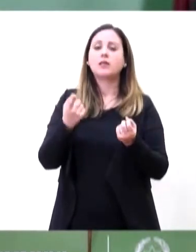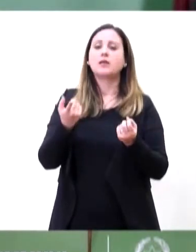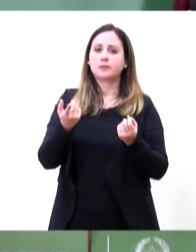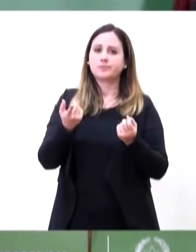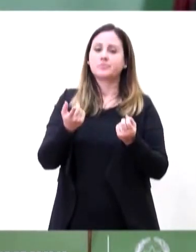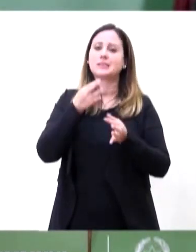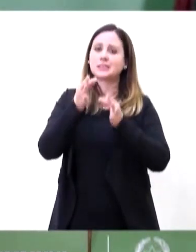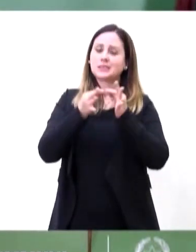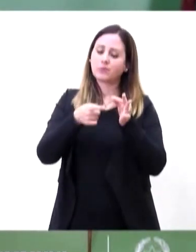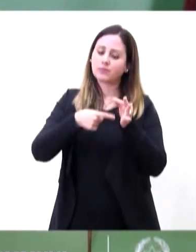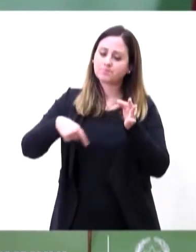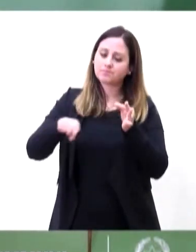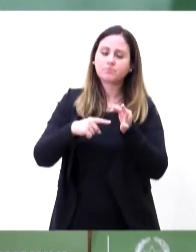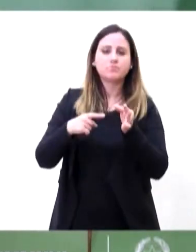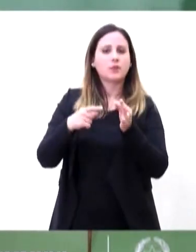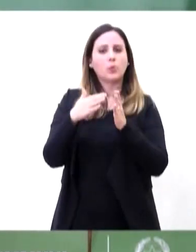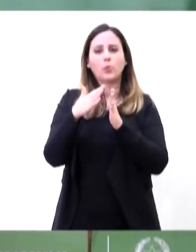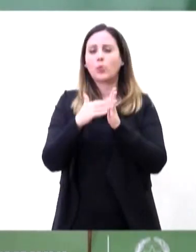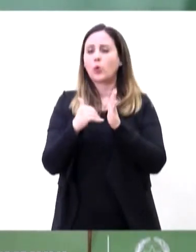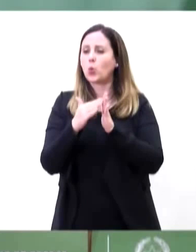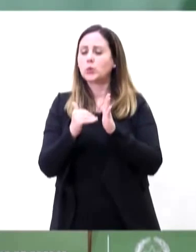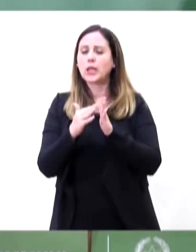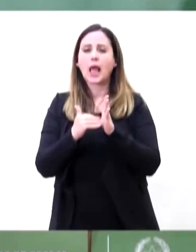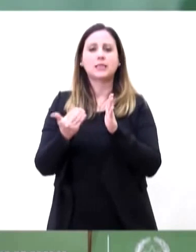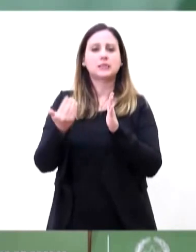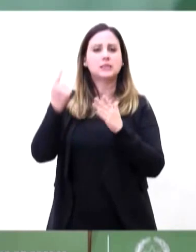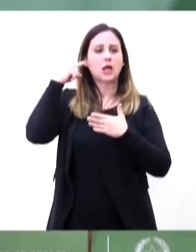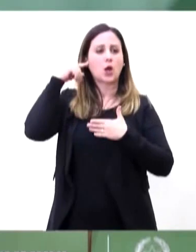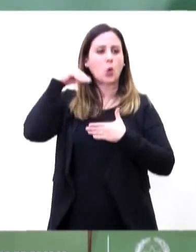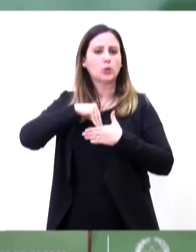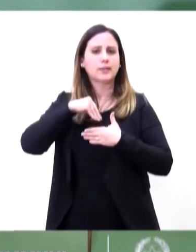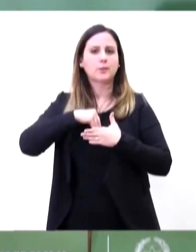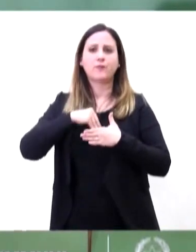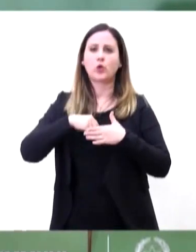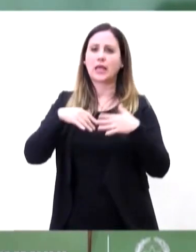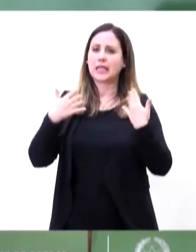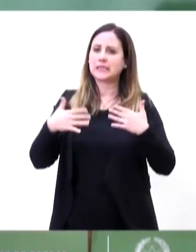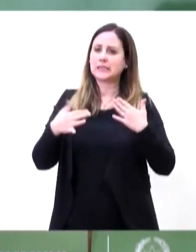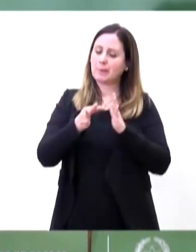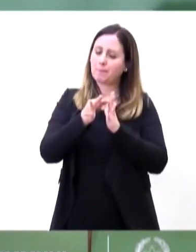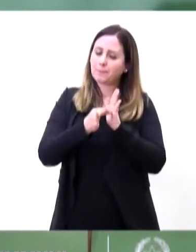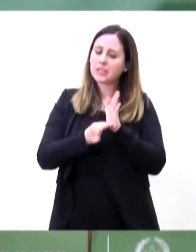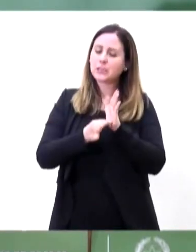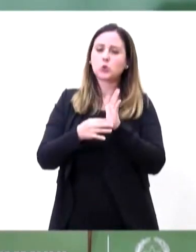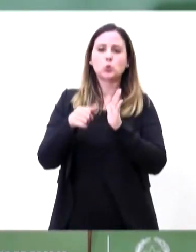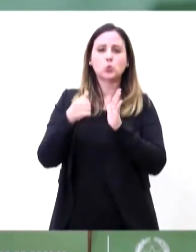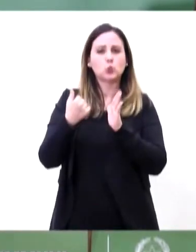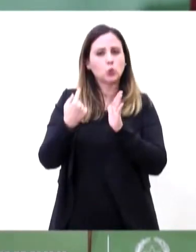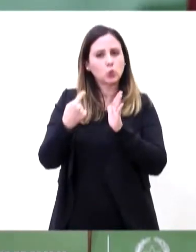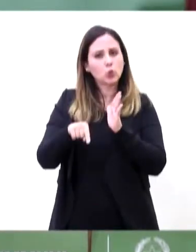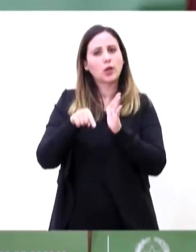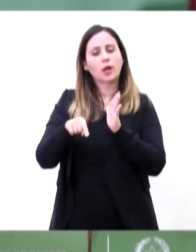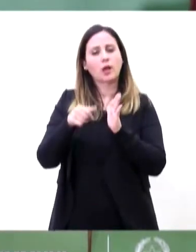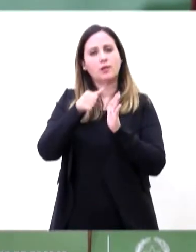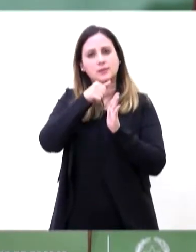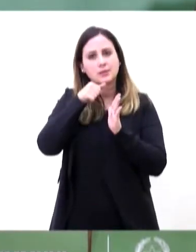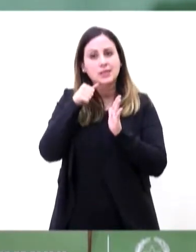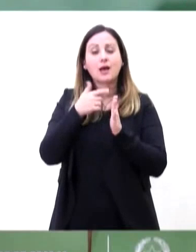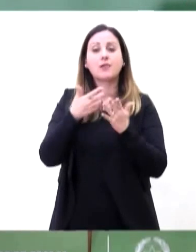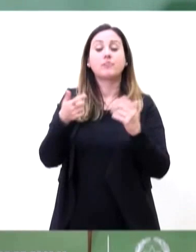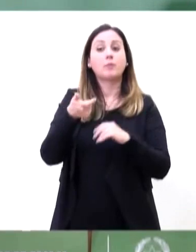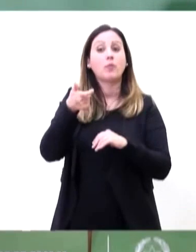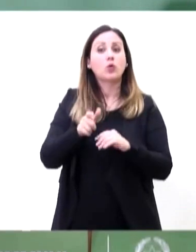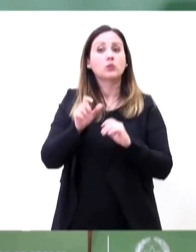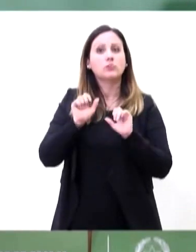grande consapevolezza nelle misure da adottare, perché sostanzialmente potrebbero portare